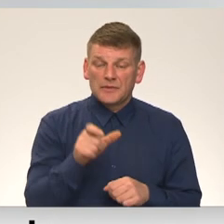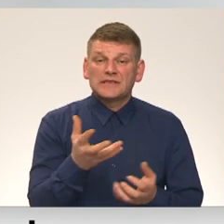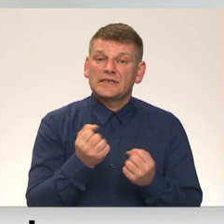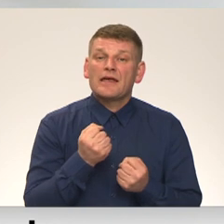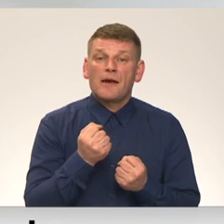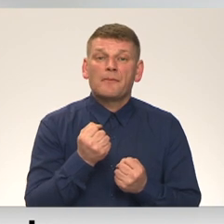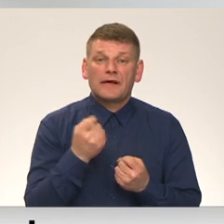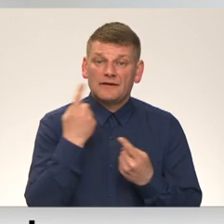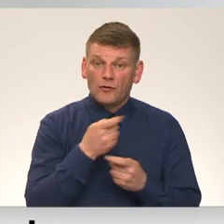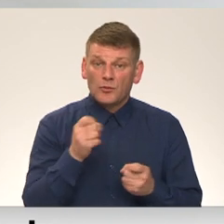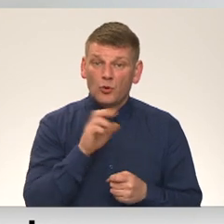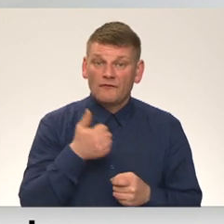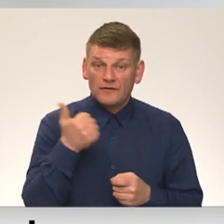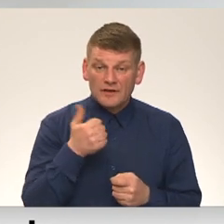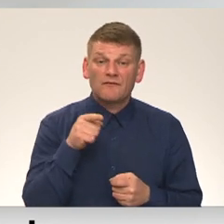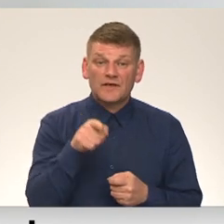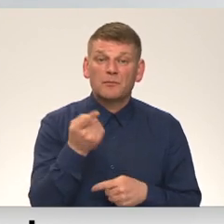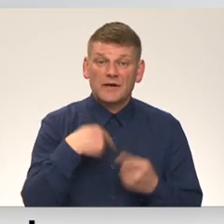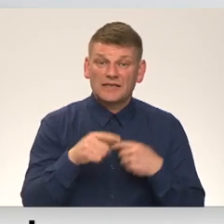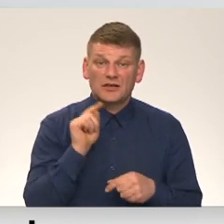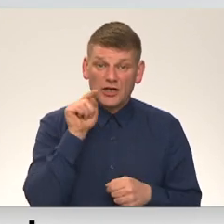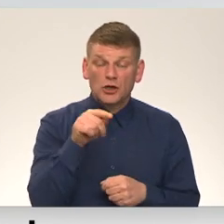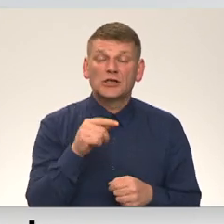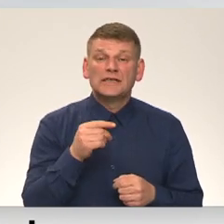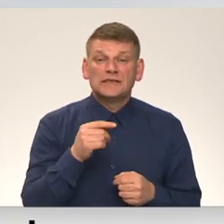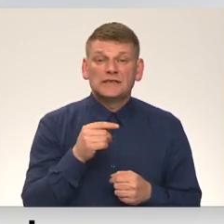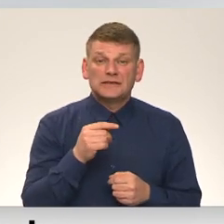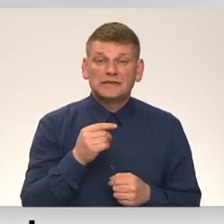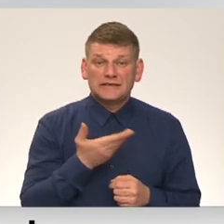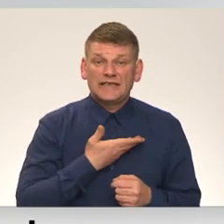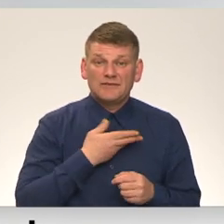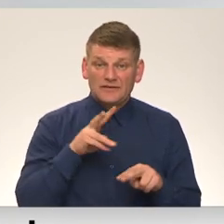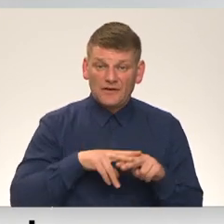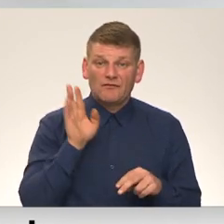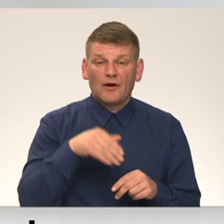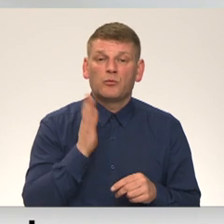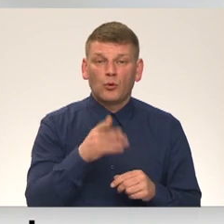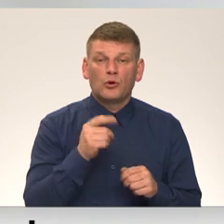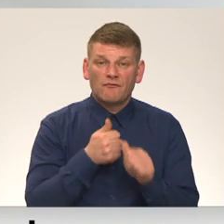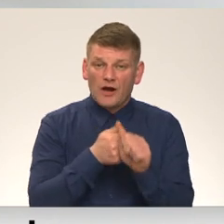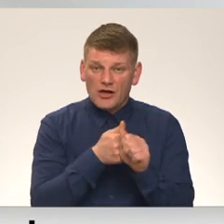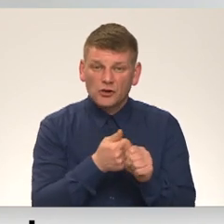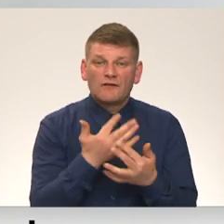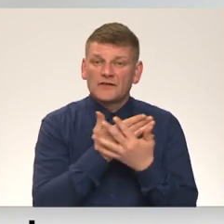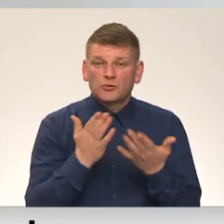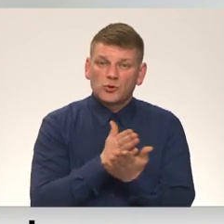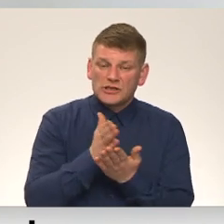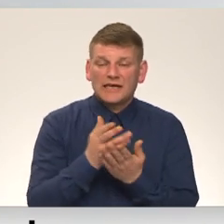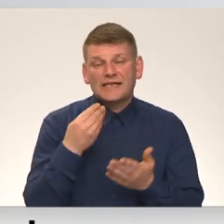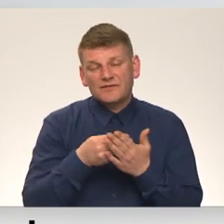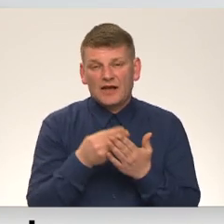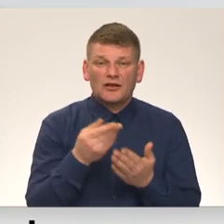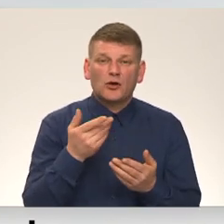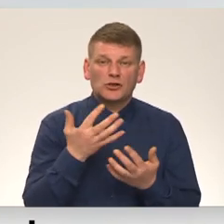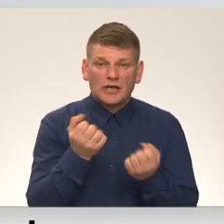informāciju, ka viņa pēc atgriešanas mītnes valstīs var tik pakļauti vajāšanai. Es vispusīgi izvērtēju saņemto